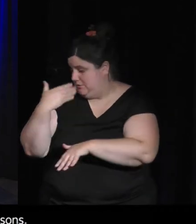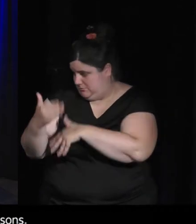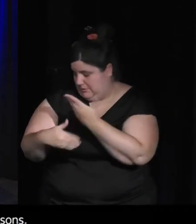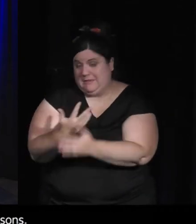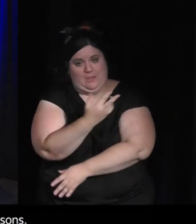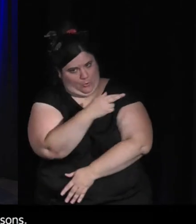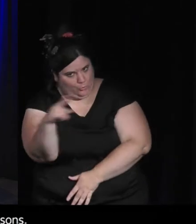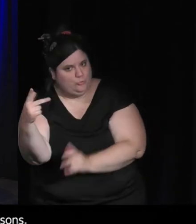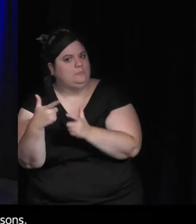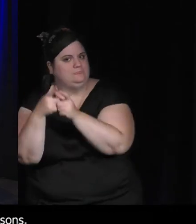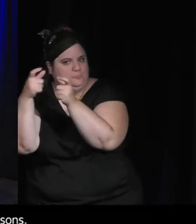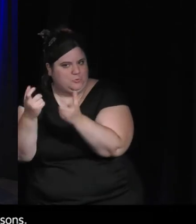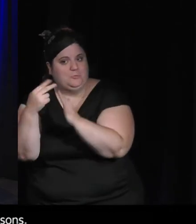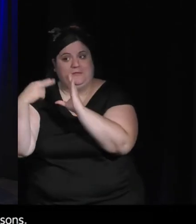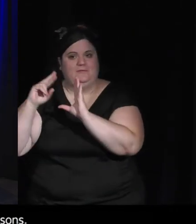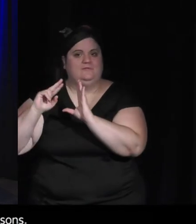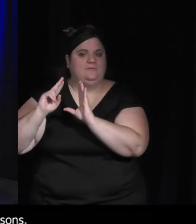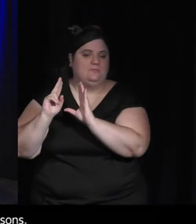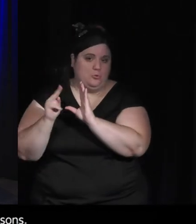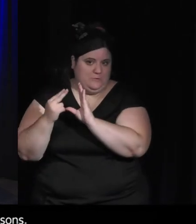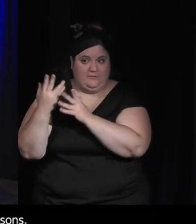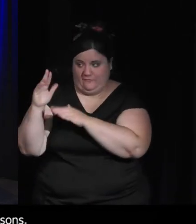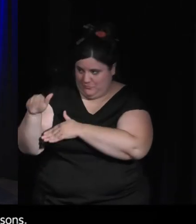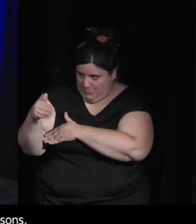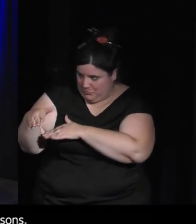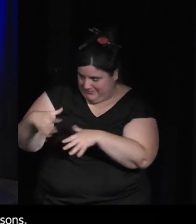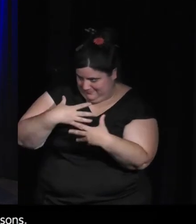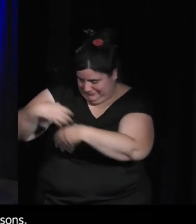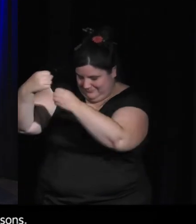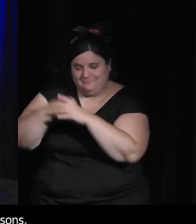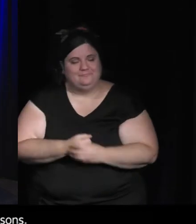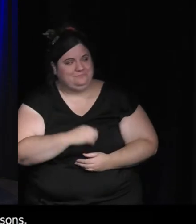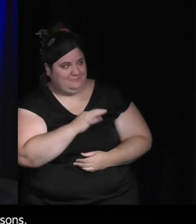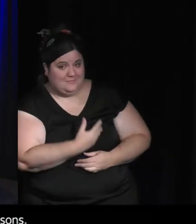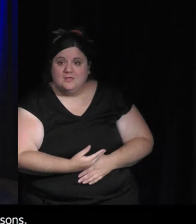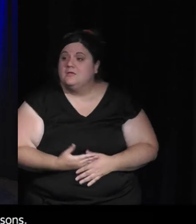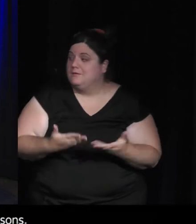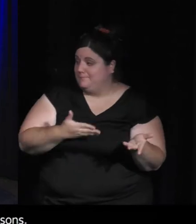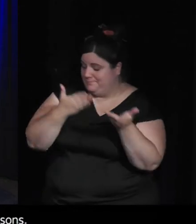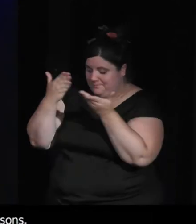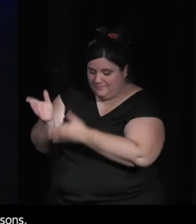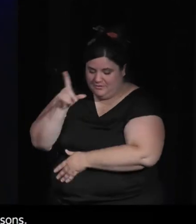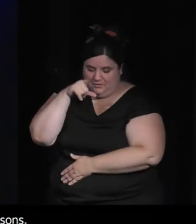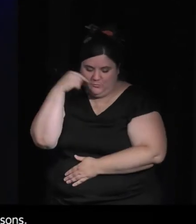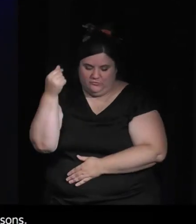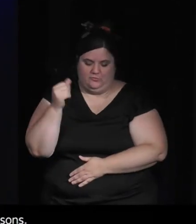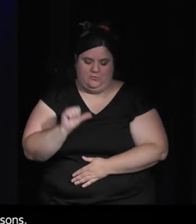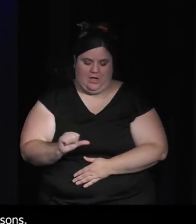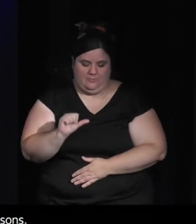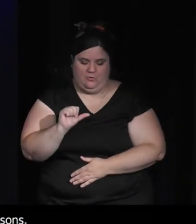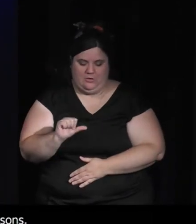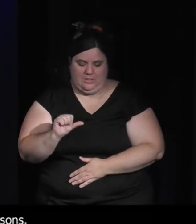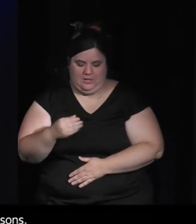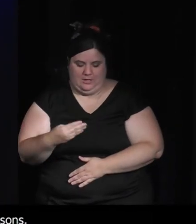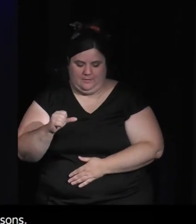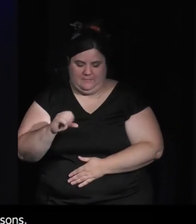Etienne Armand Amato bonjour Etienne Armand Bonjour à toutes et à tous Vous êtes maître de conférence en communication à l